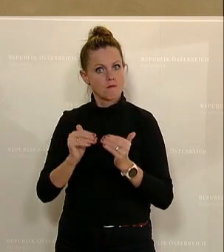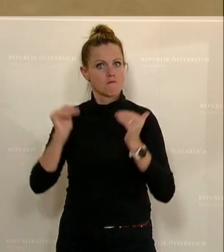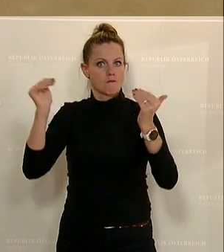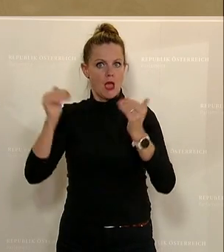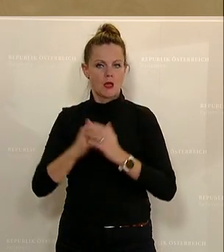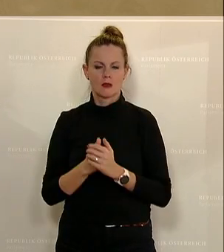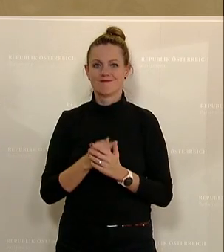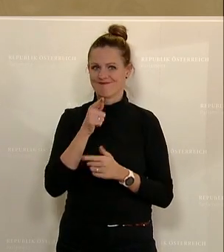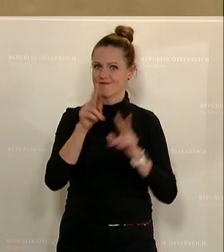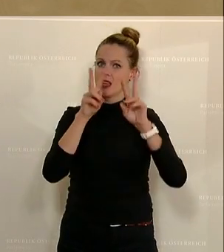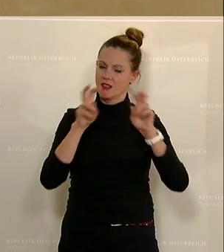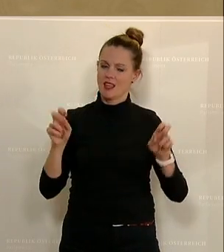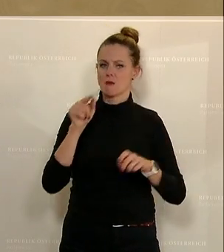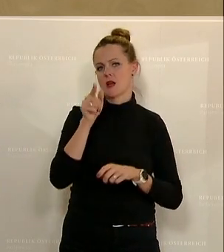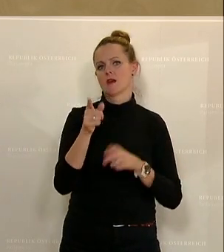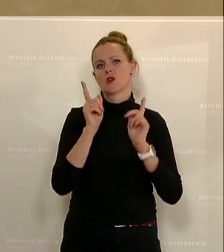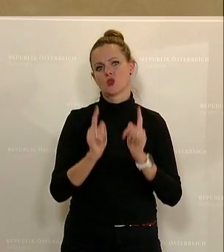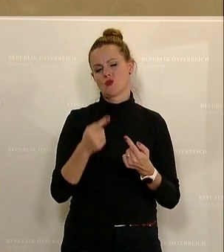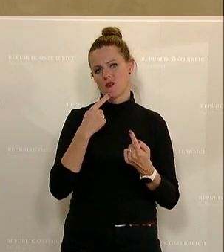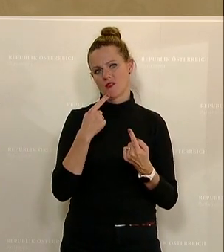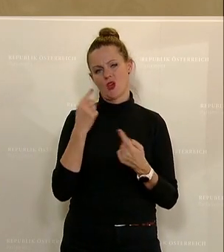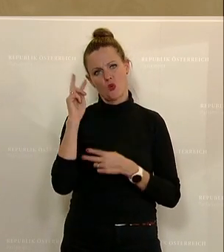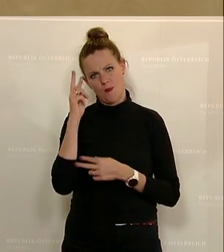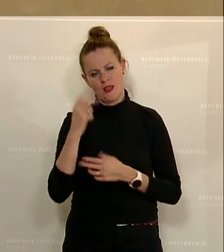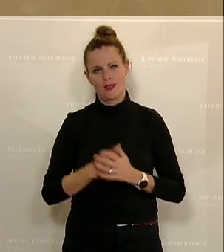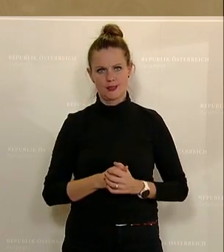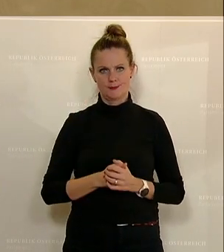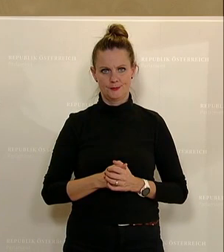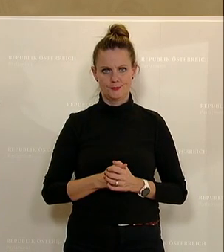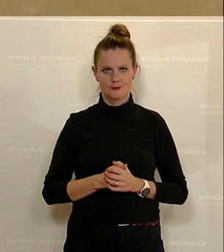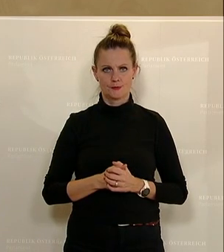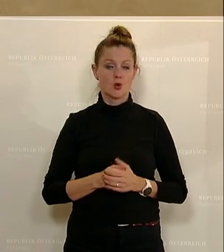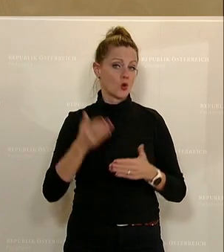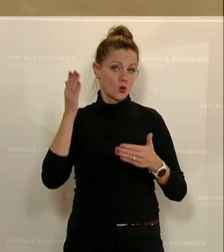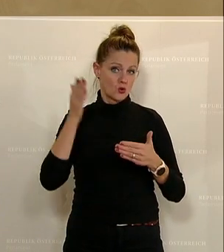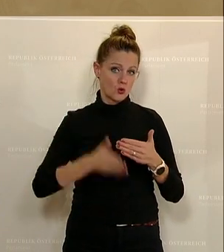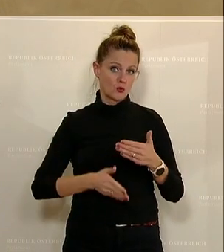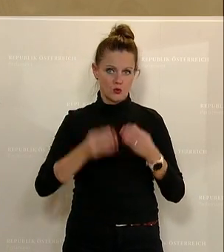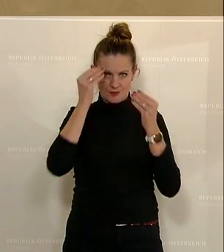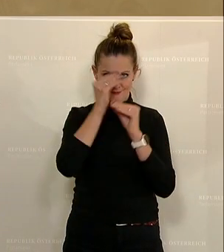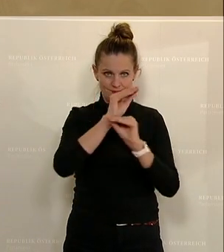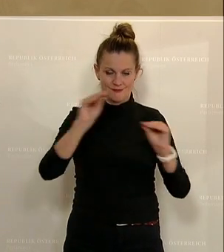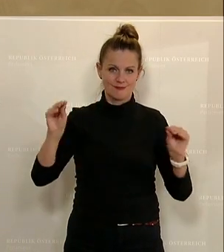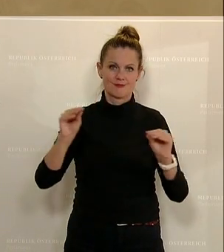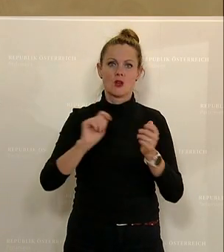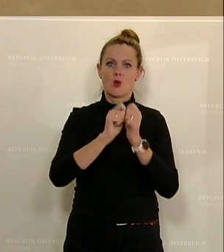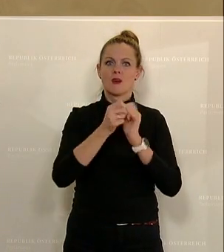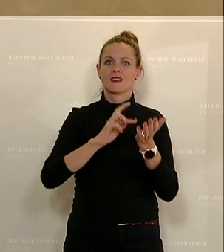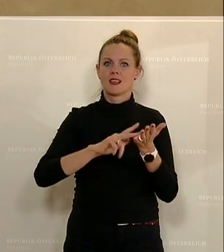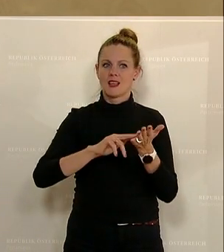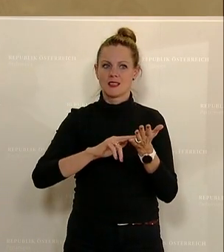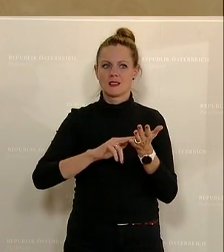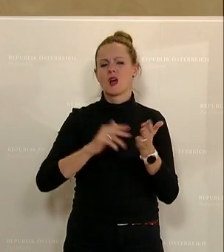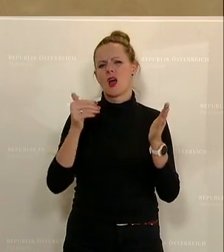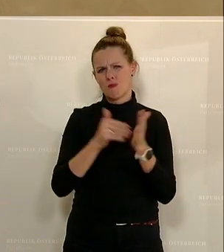ein Thema wäre, über das man nachdenken soll. Und zum Schluss noch eine Anmerkung. Digitalisierung hätte ein Ministerium verdient